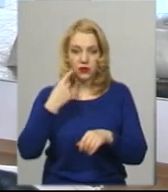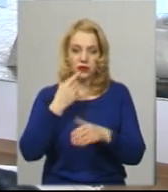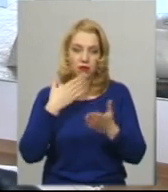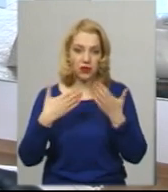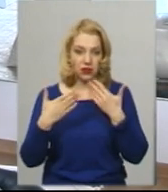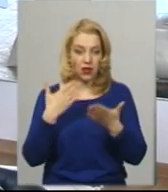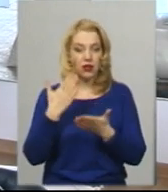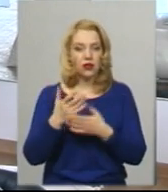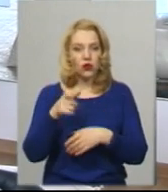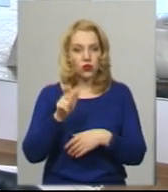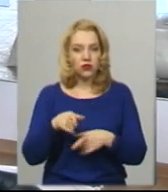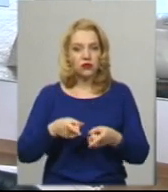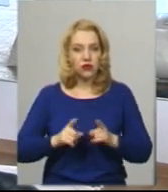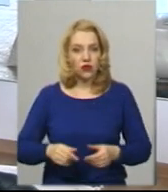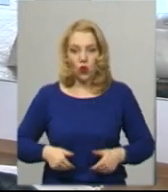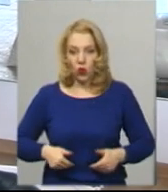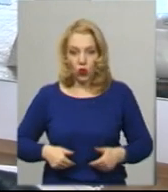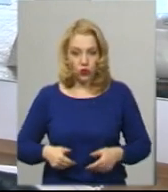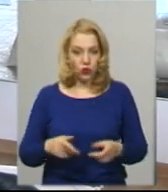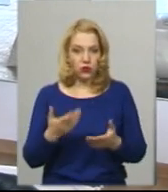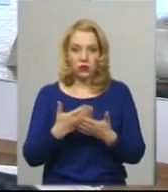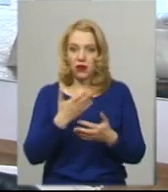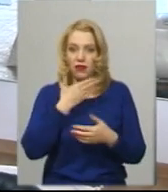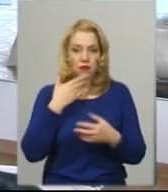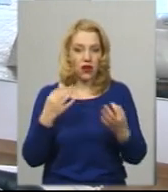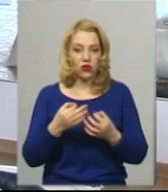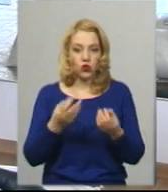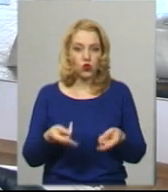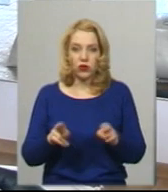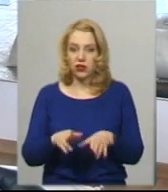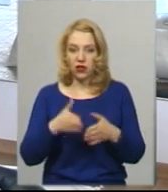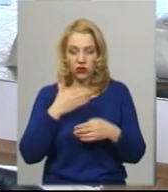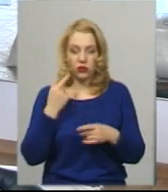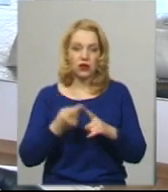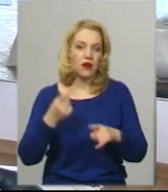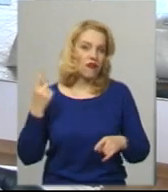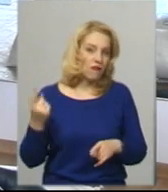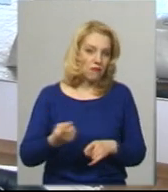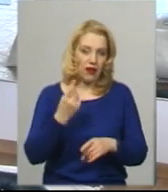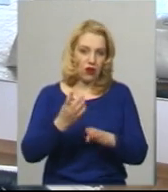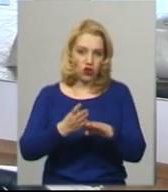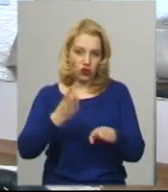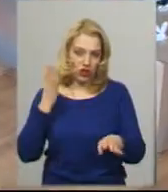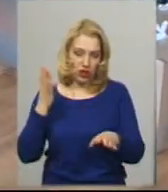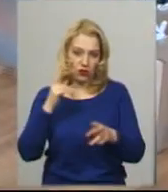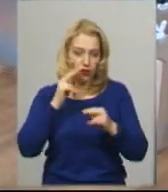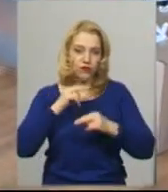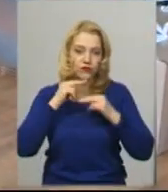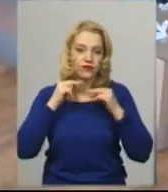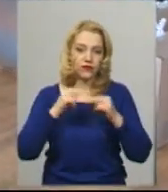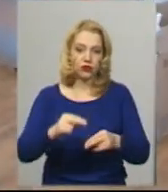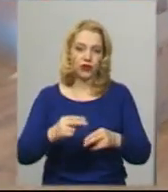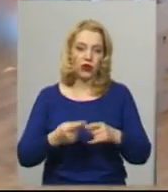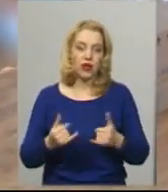Якщо людина дійсно вже голодує або не залишилось нічого, це в першу чергу є нашим об'єктом нашої уваги. Для